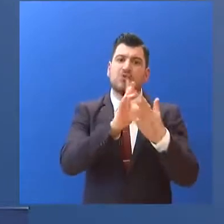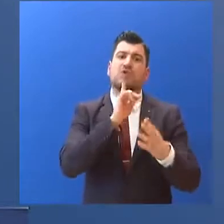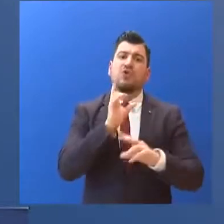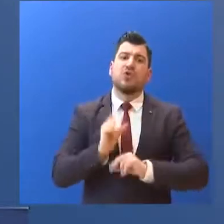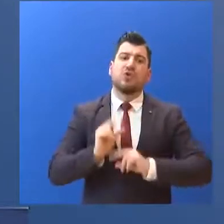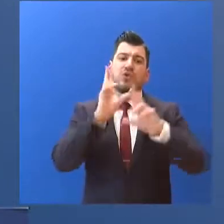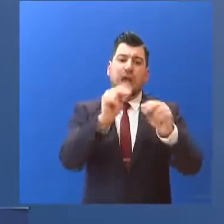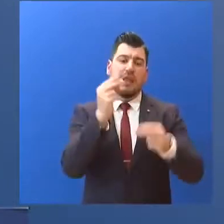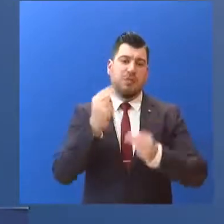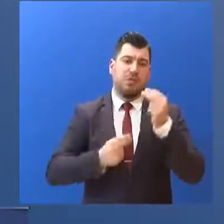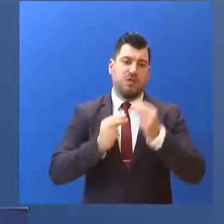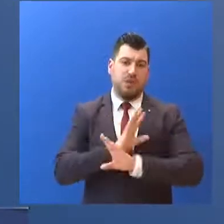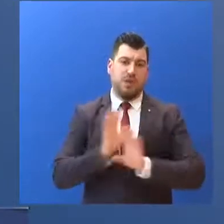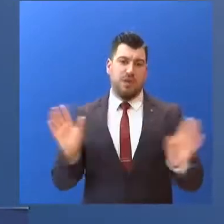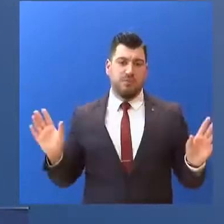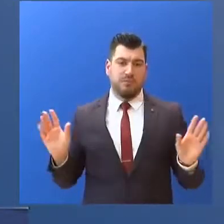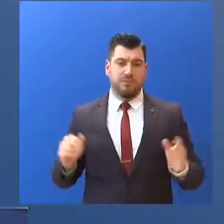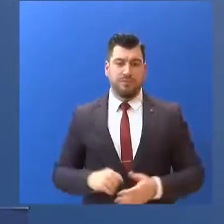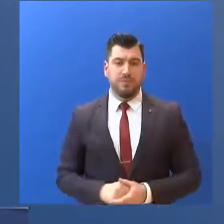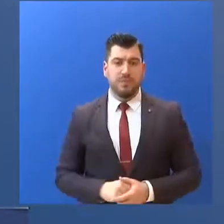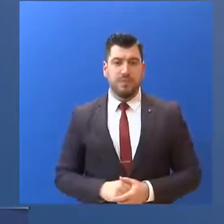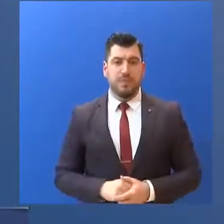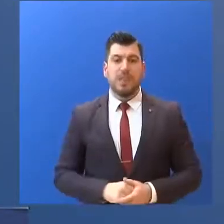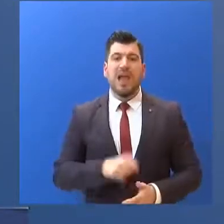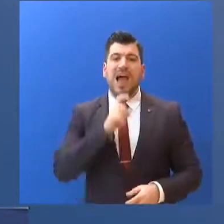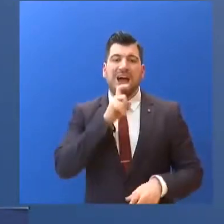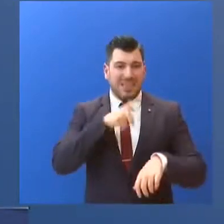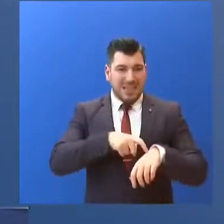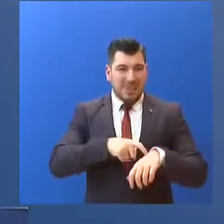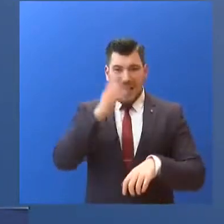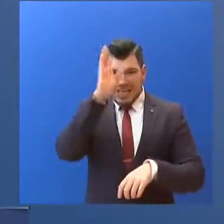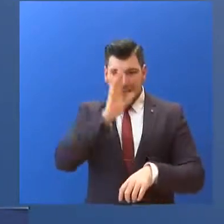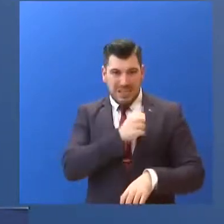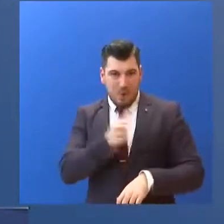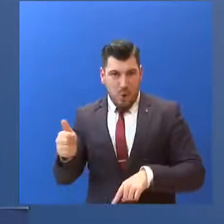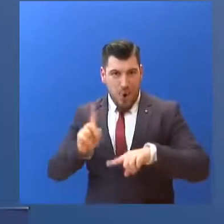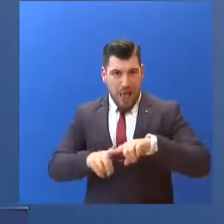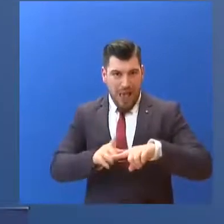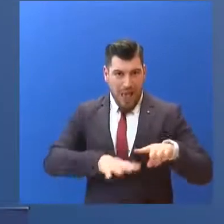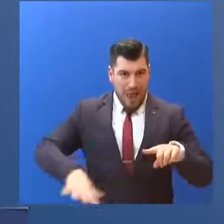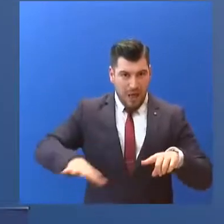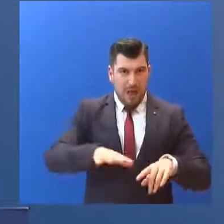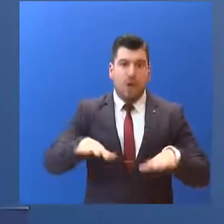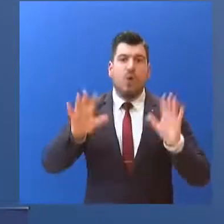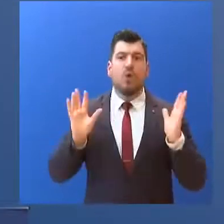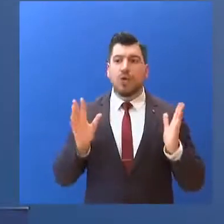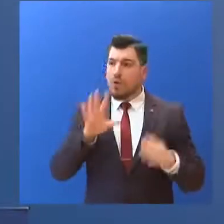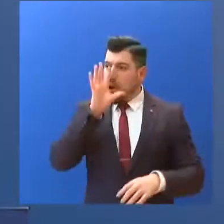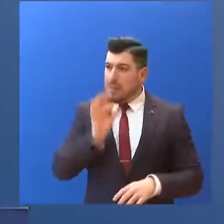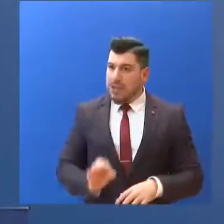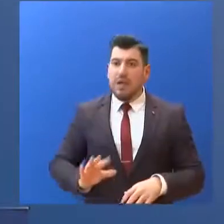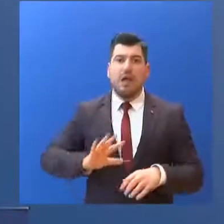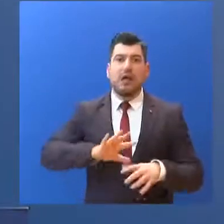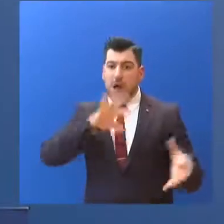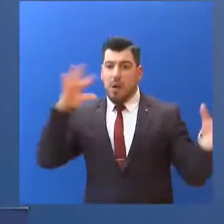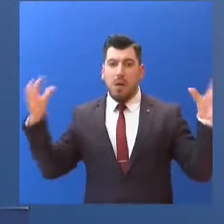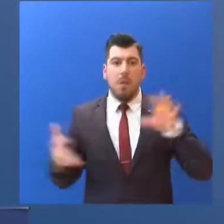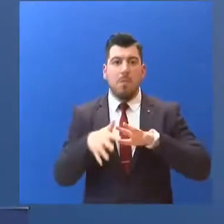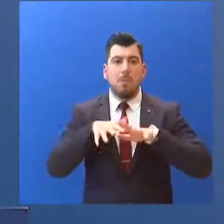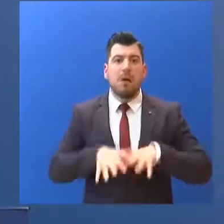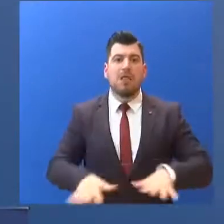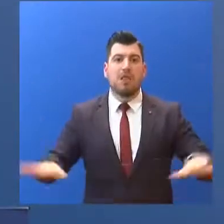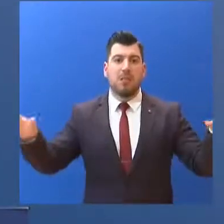ίδια προβλήματα. Δεν μιλάμε δηλαδή για μια κρίση μεμονωμένη μιας χώρας... αλλά για μια πανδημία η οποία αντιμετωπίζεται